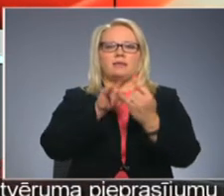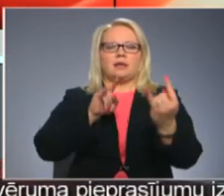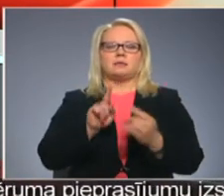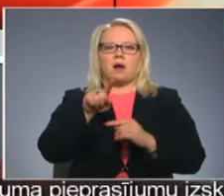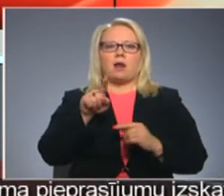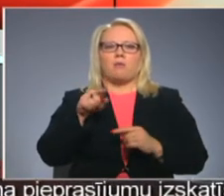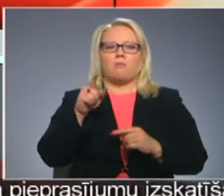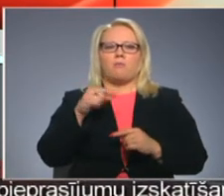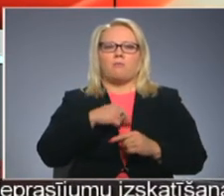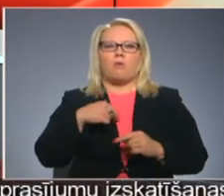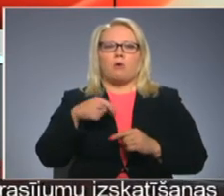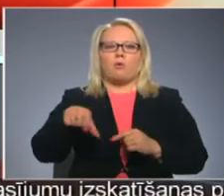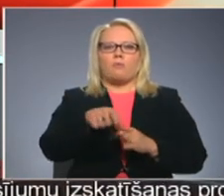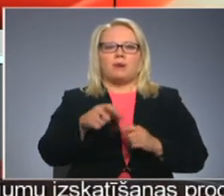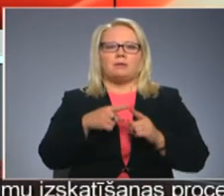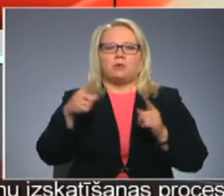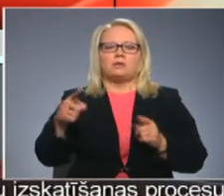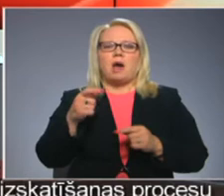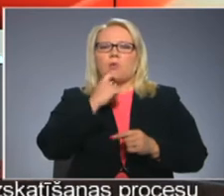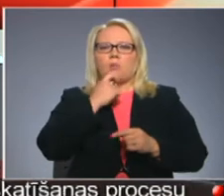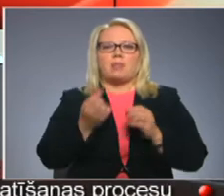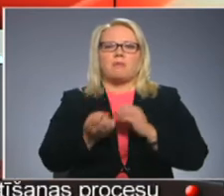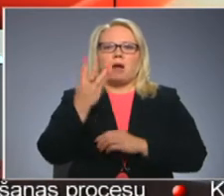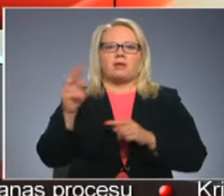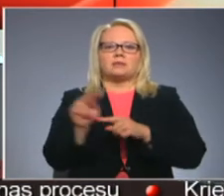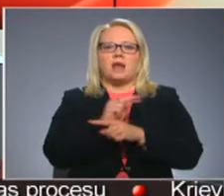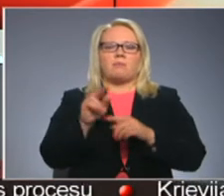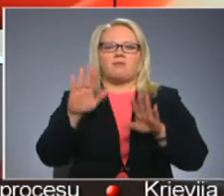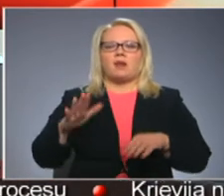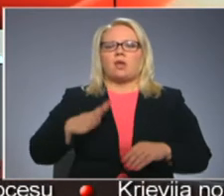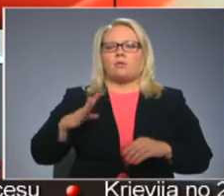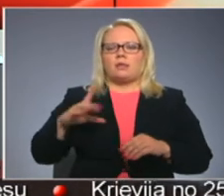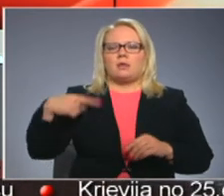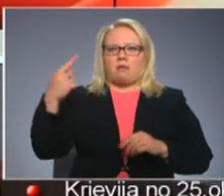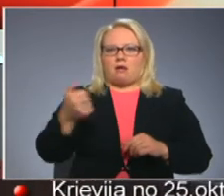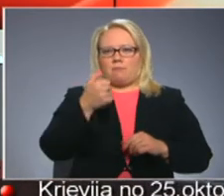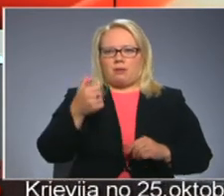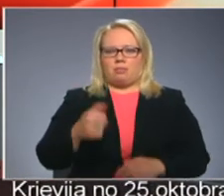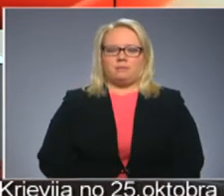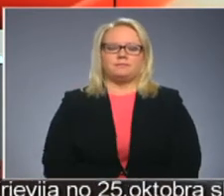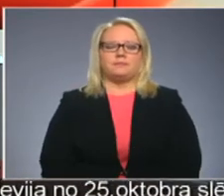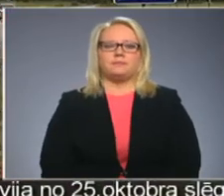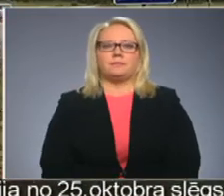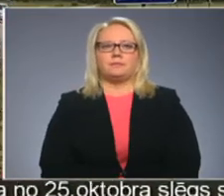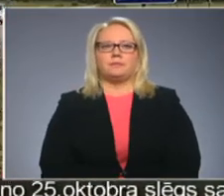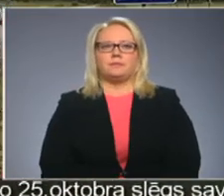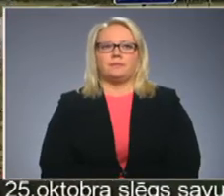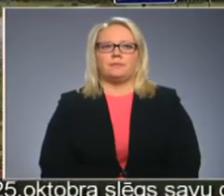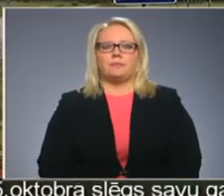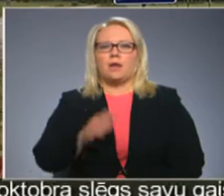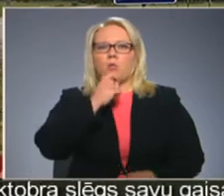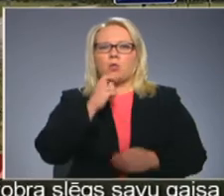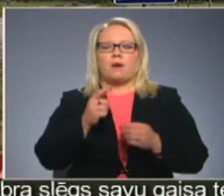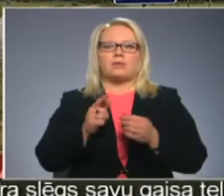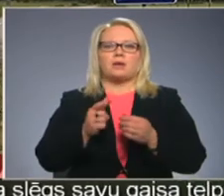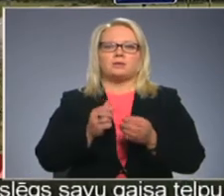tiltspāra pogu pa ceļposmā Gulbena balvi, kas remontu varētu sagaidīt nākamgad turpinu Vidzemstelvīziju. Gulbenas